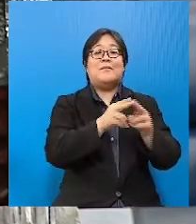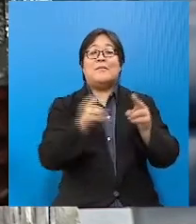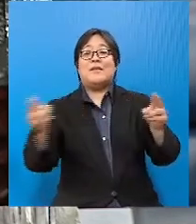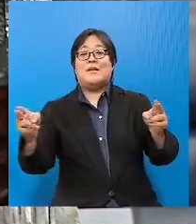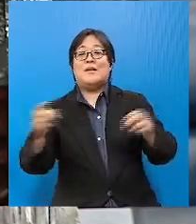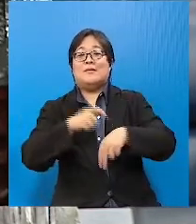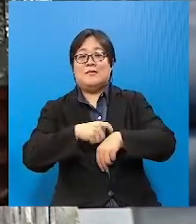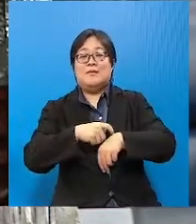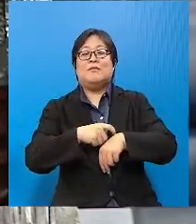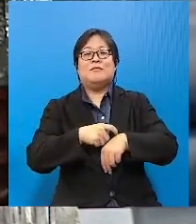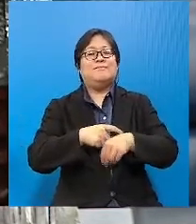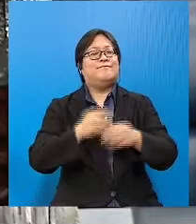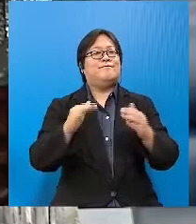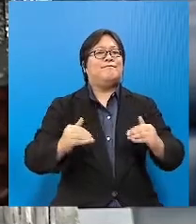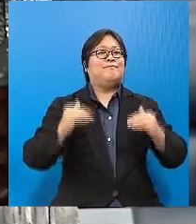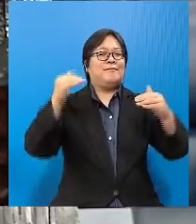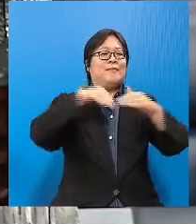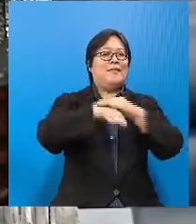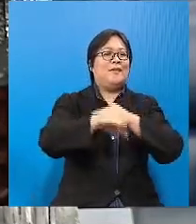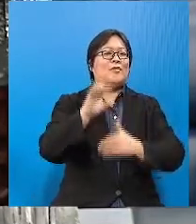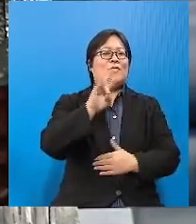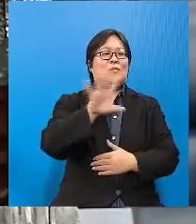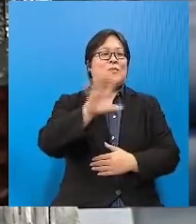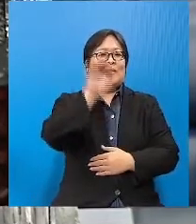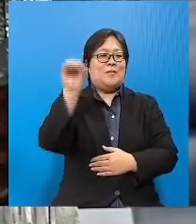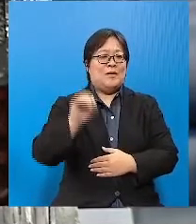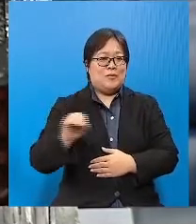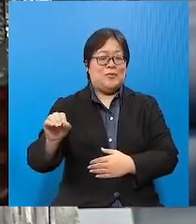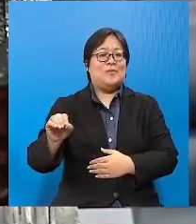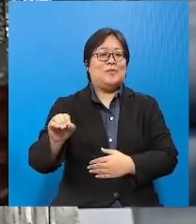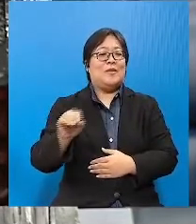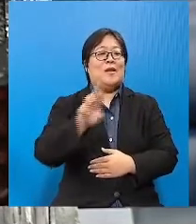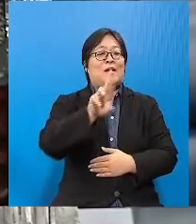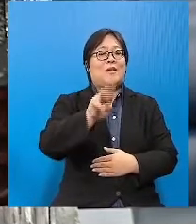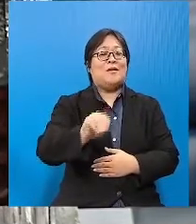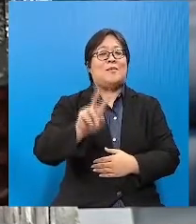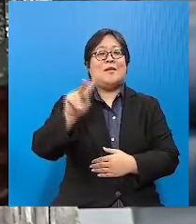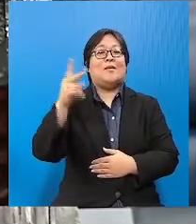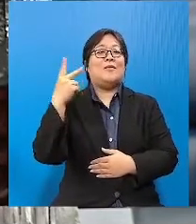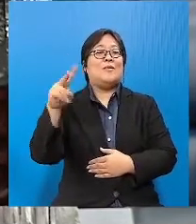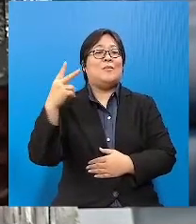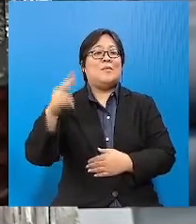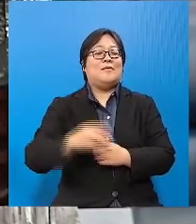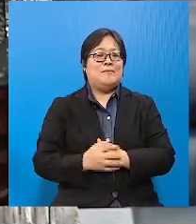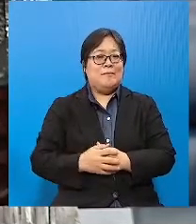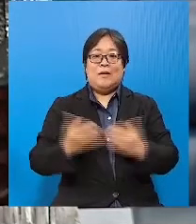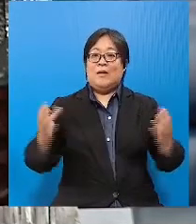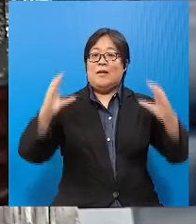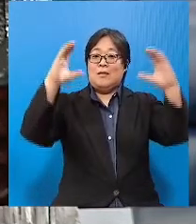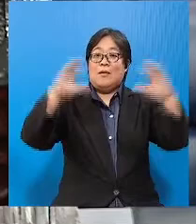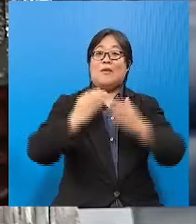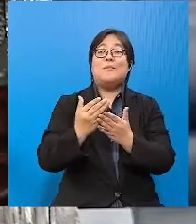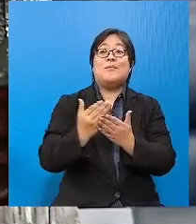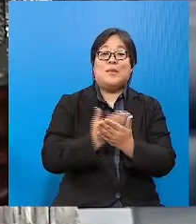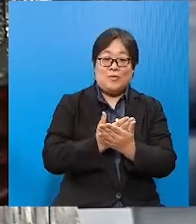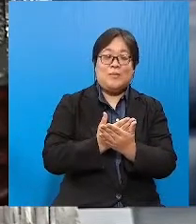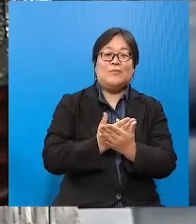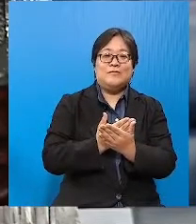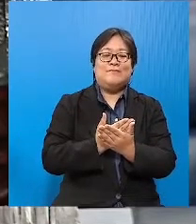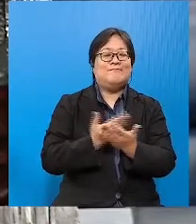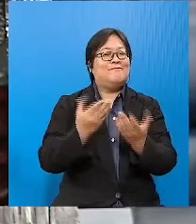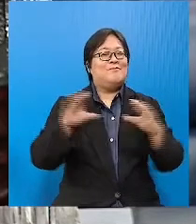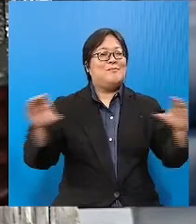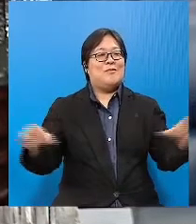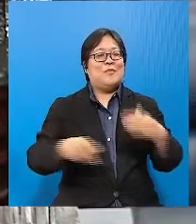bagi meningkatkan SSL ke tahap 75% dalam Rancangan Malaysia ke-12. Pendekatan baru antara lain adalah